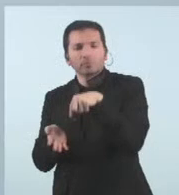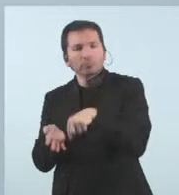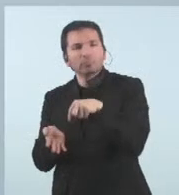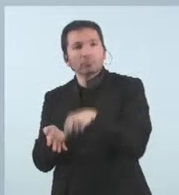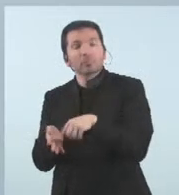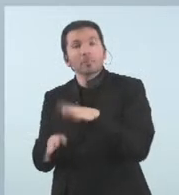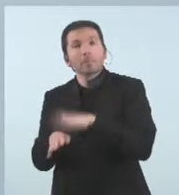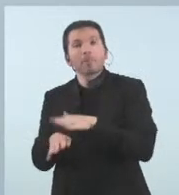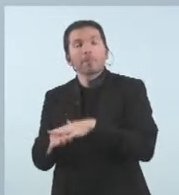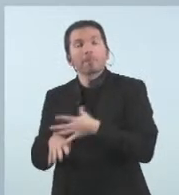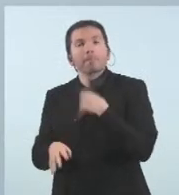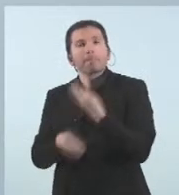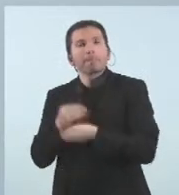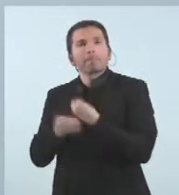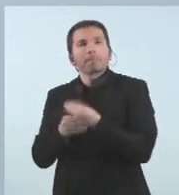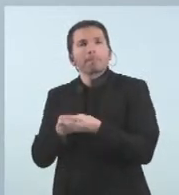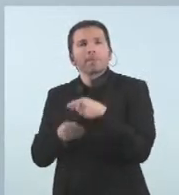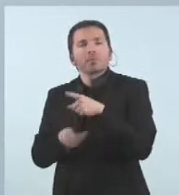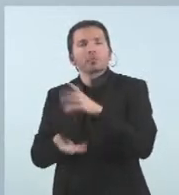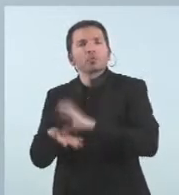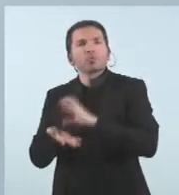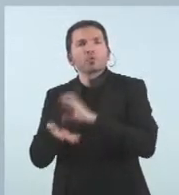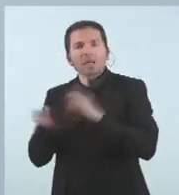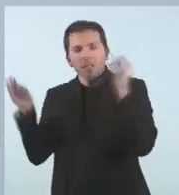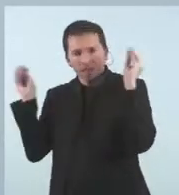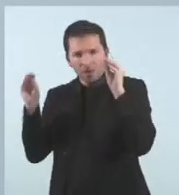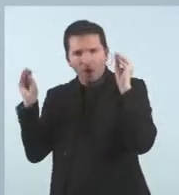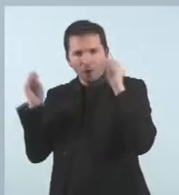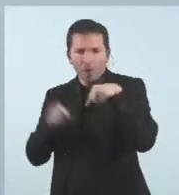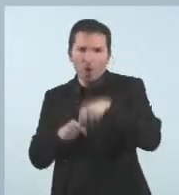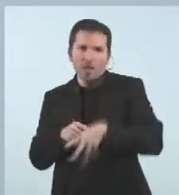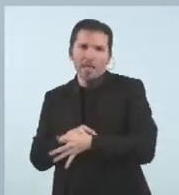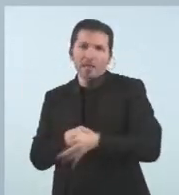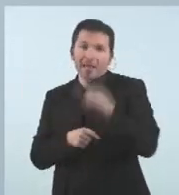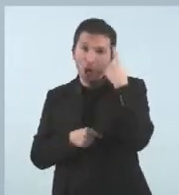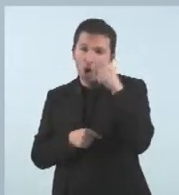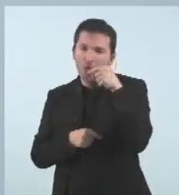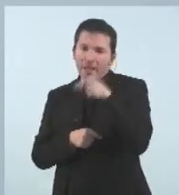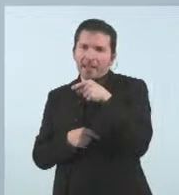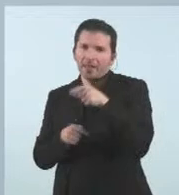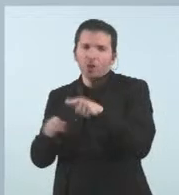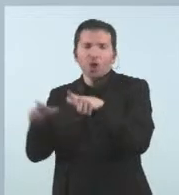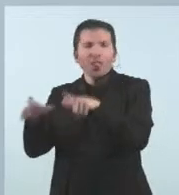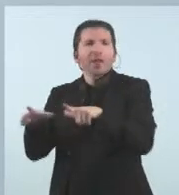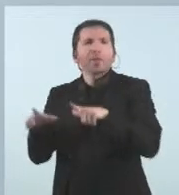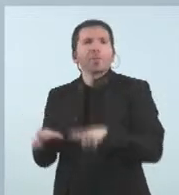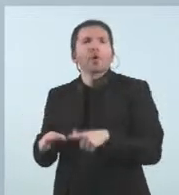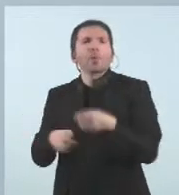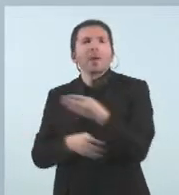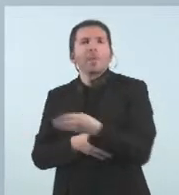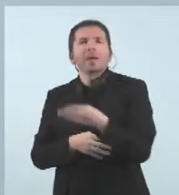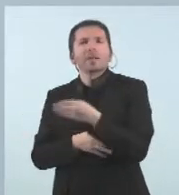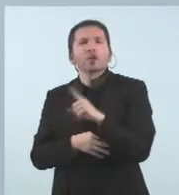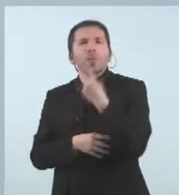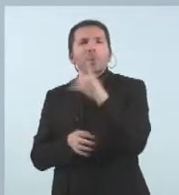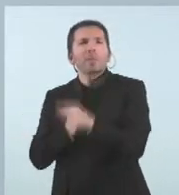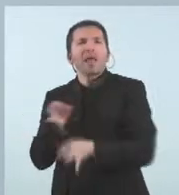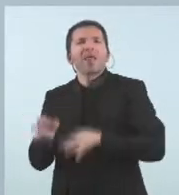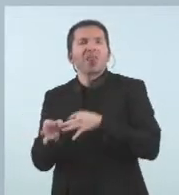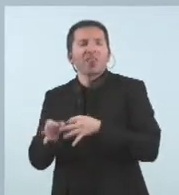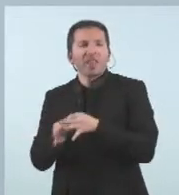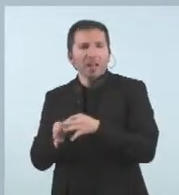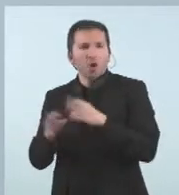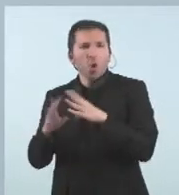lectives associades amb aquestes formacions. Recordar-vos que aquests diplomes de bachelor són primers cicles universitaris en el nostre marc